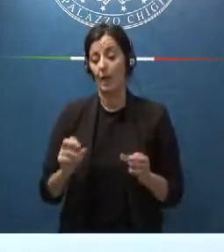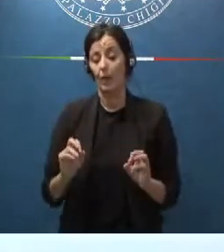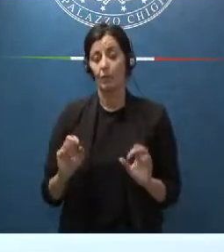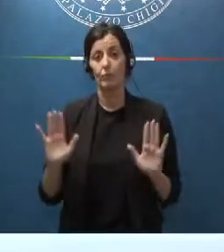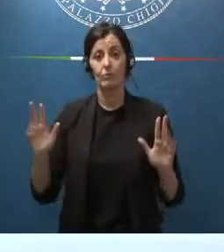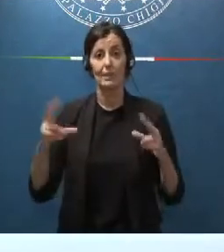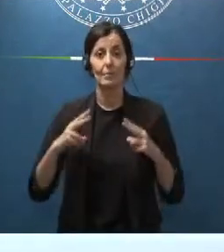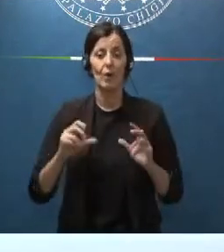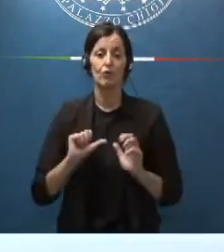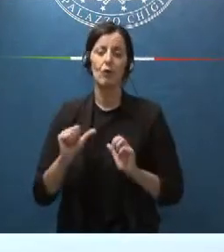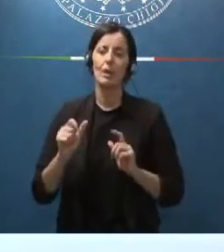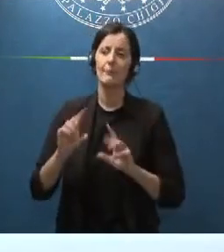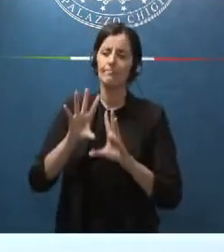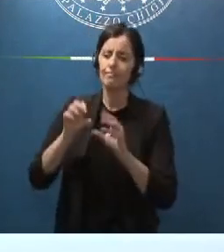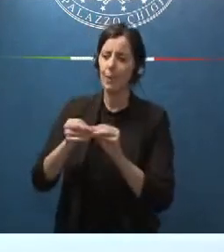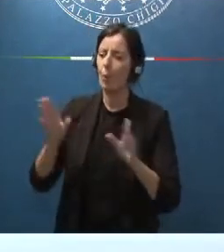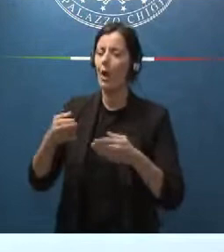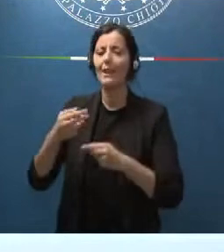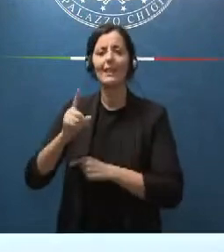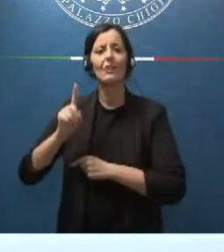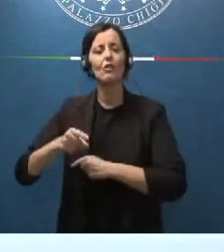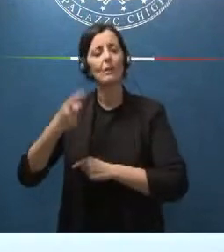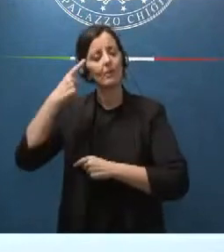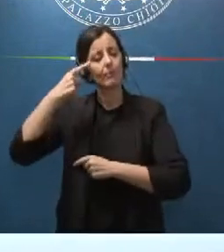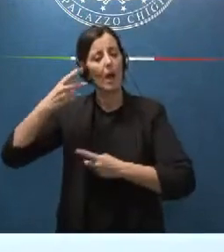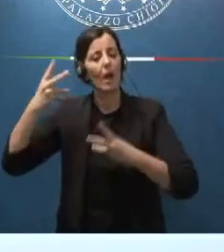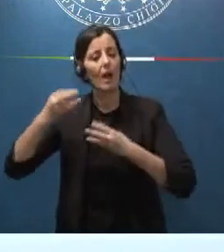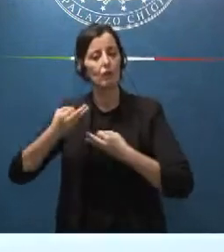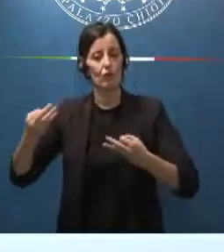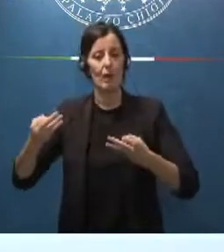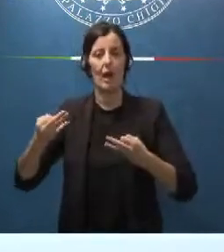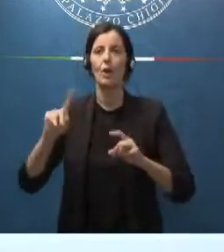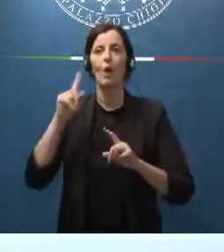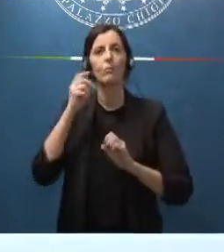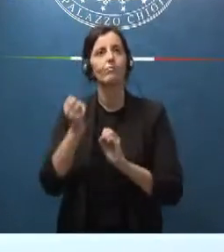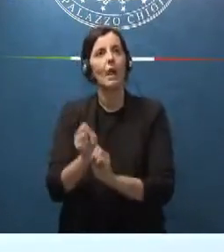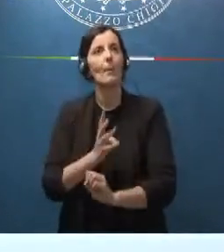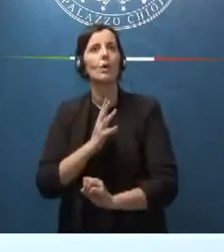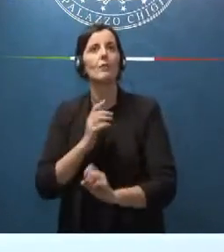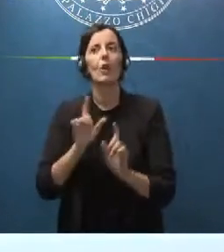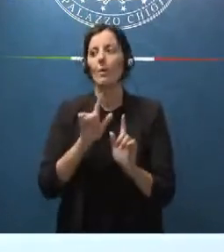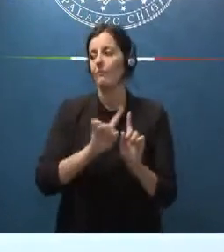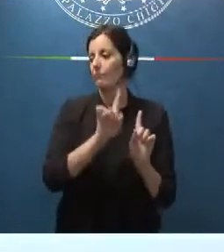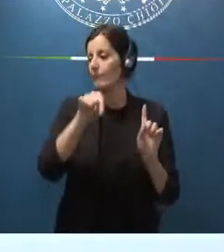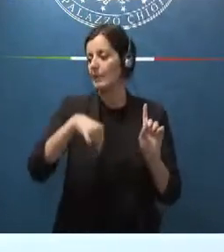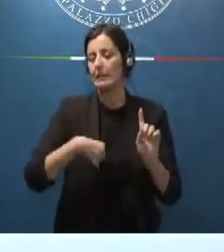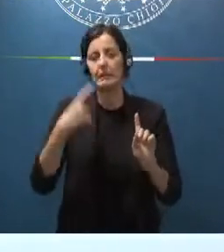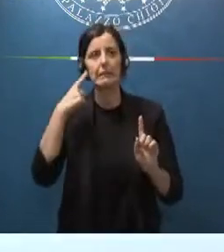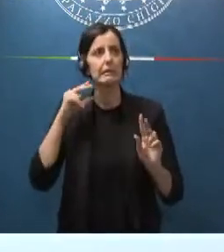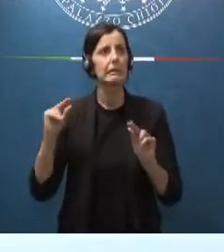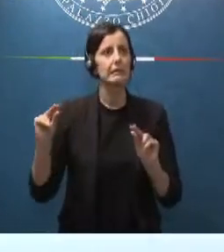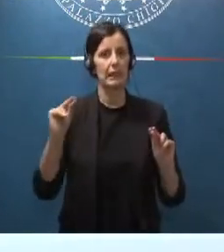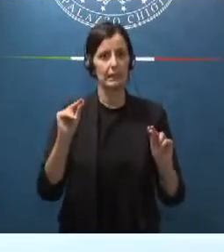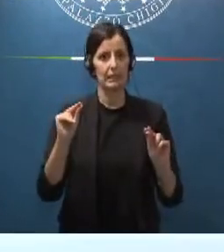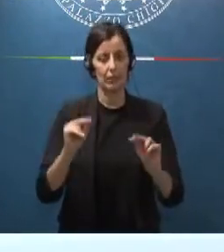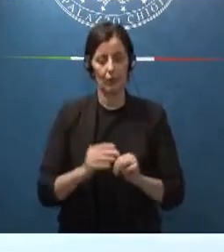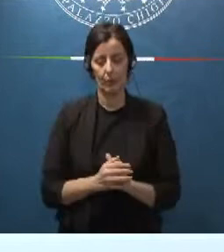in termini razionali non in termini emotivi come abbiamo sentito fino ad ora da molte parti